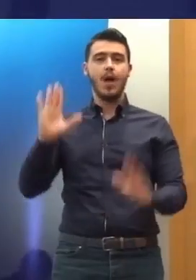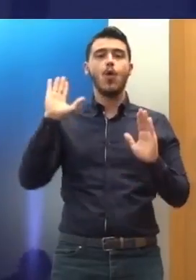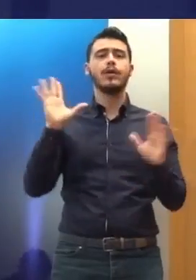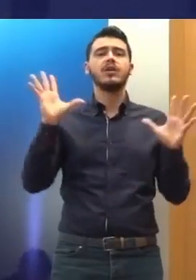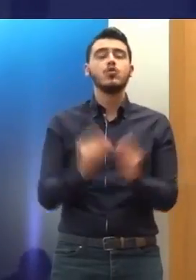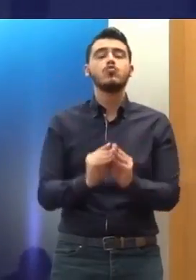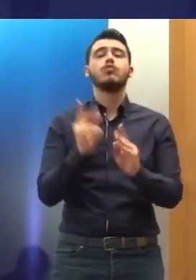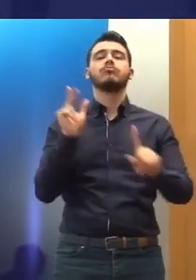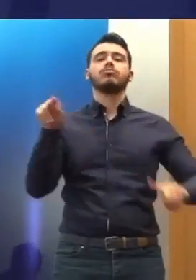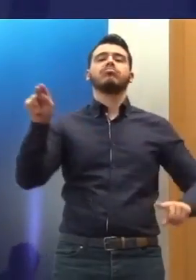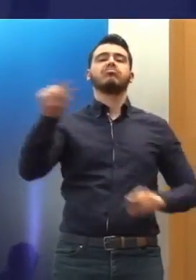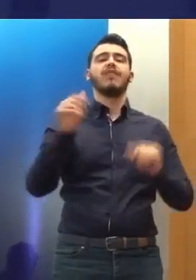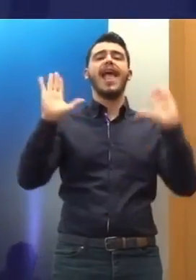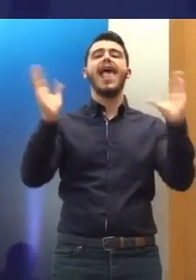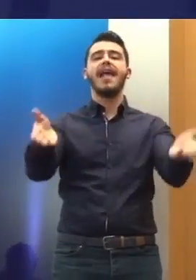εκμετάλλευση